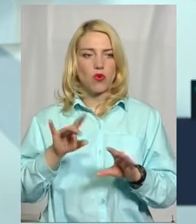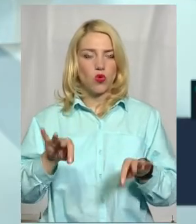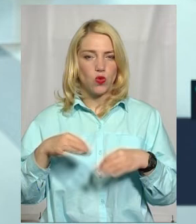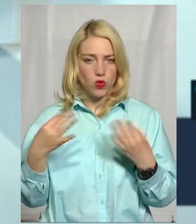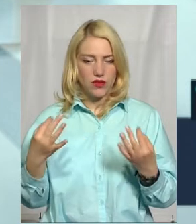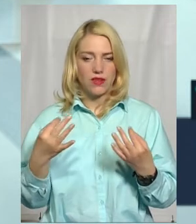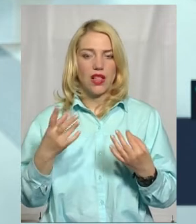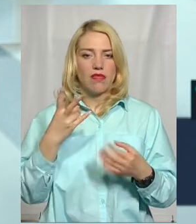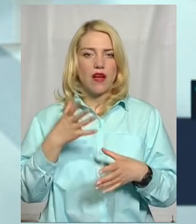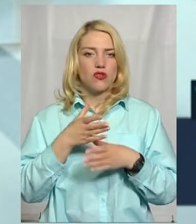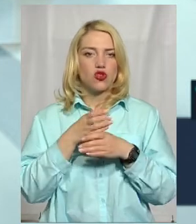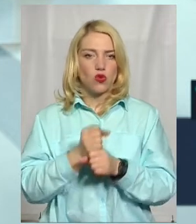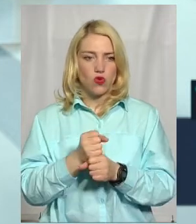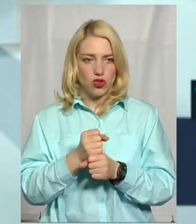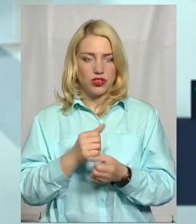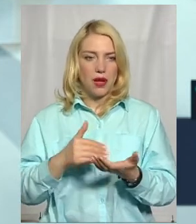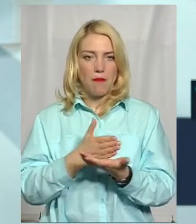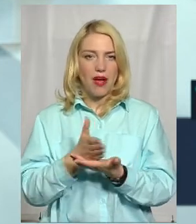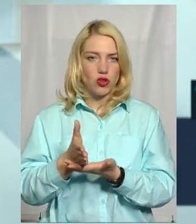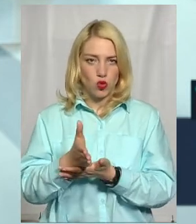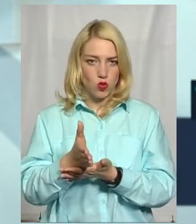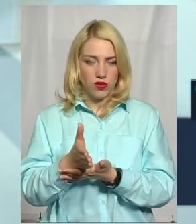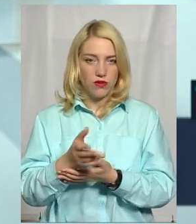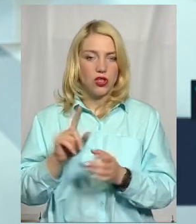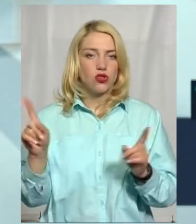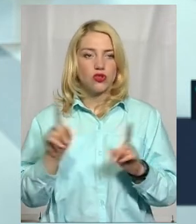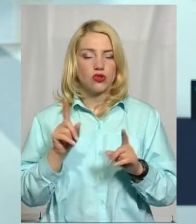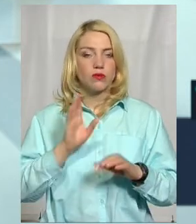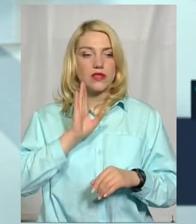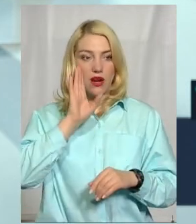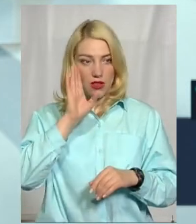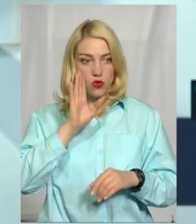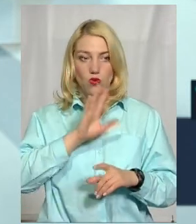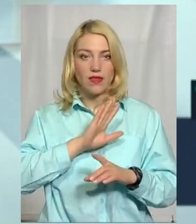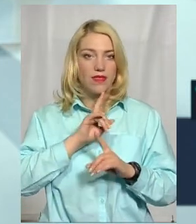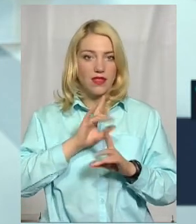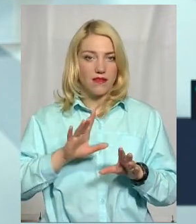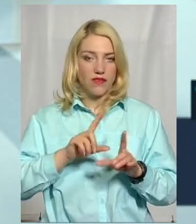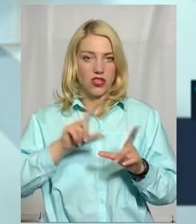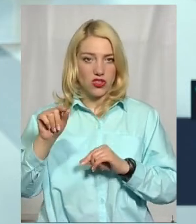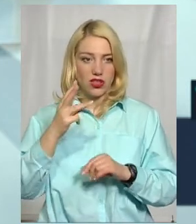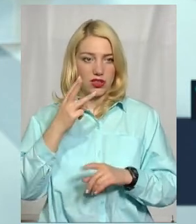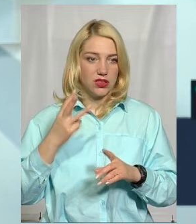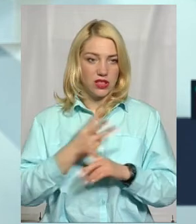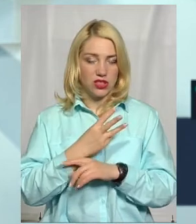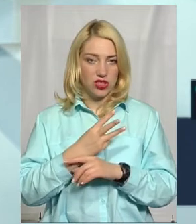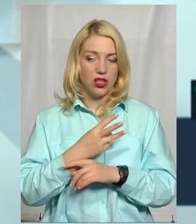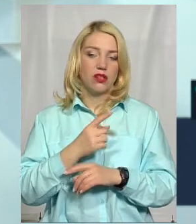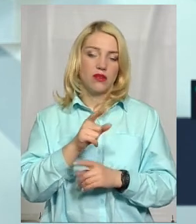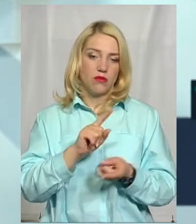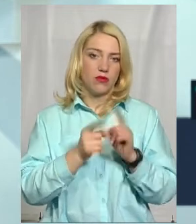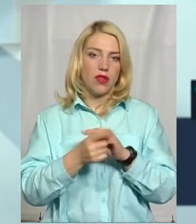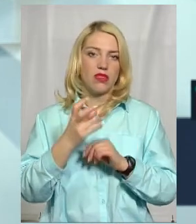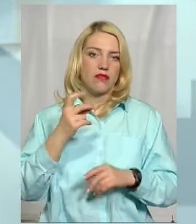скорочення маршрутів. Для того, щоб зранку не виїжджати тричі, виїжджали вони двічі.